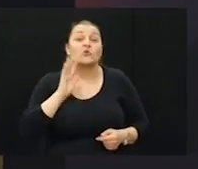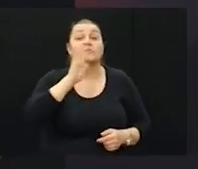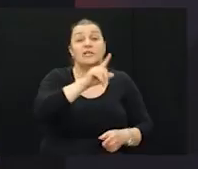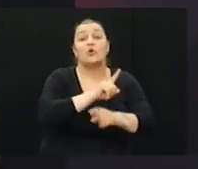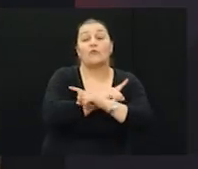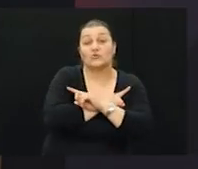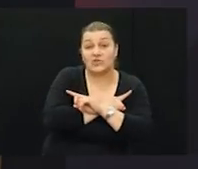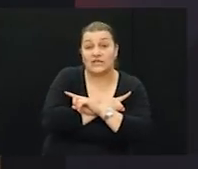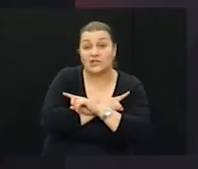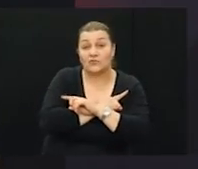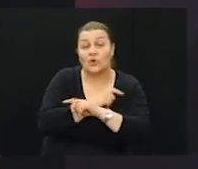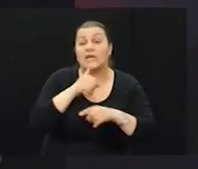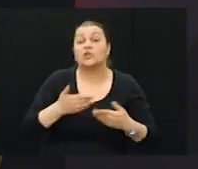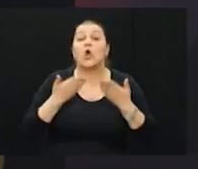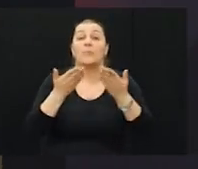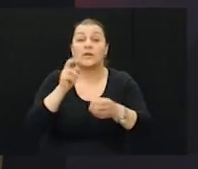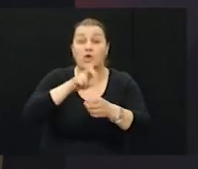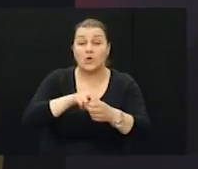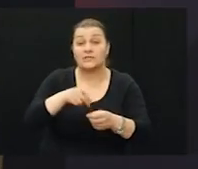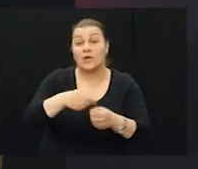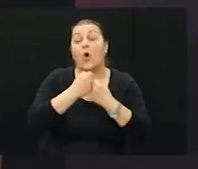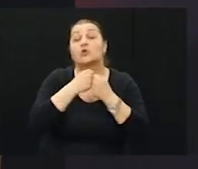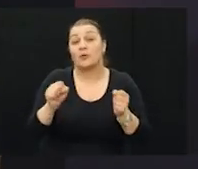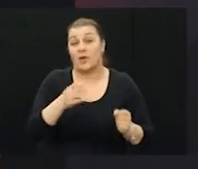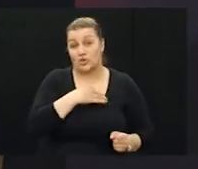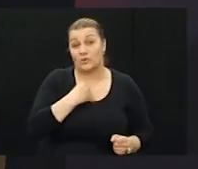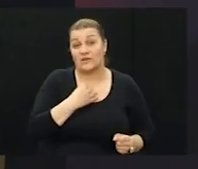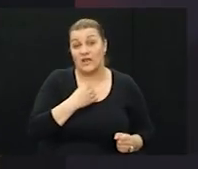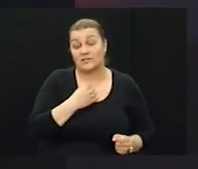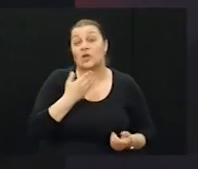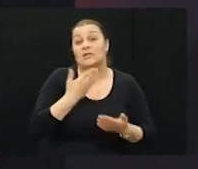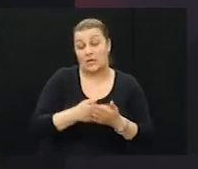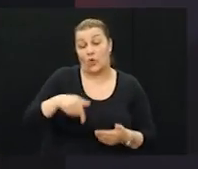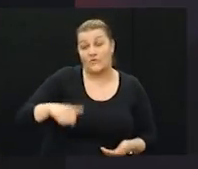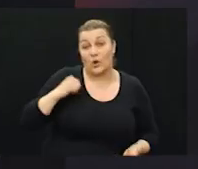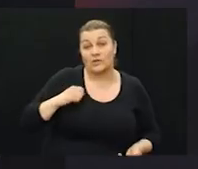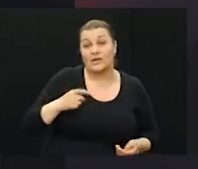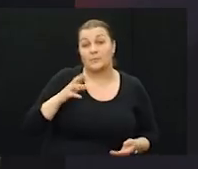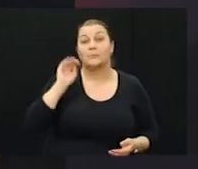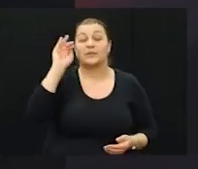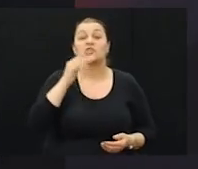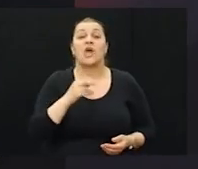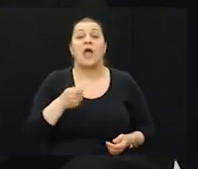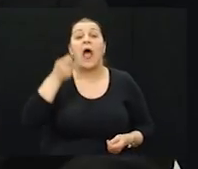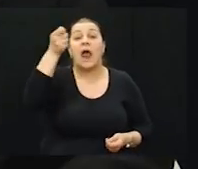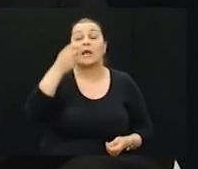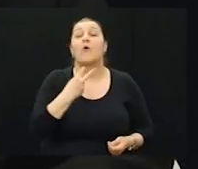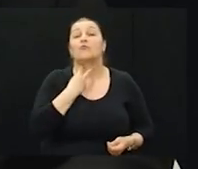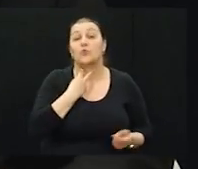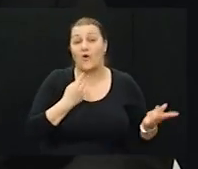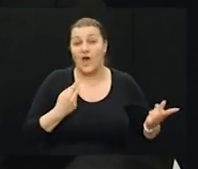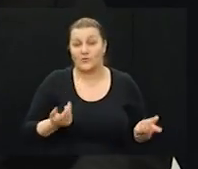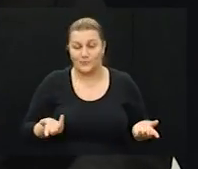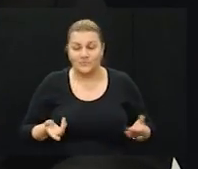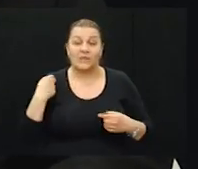i za njegov doprinos oslobađanju Hrvatske i mi ćemo za to ove godine organizirati alku u Vukovaru. Evo,